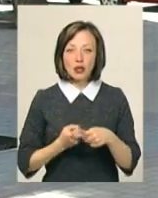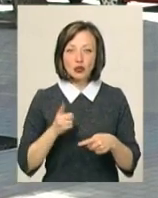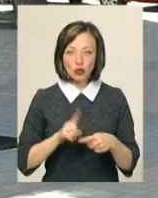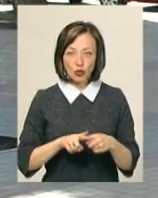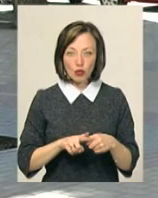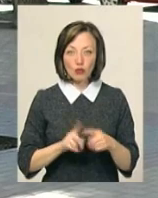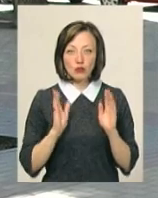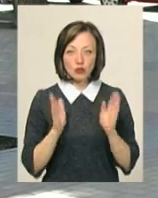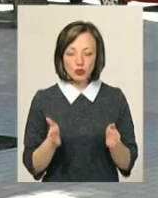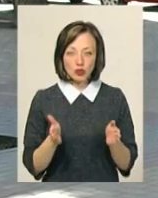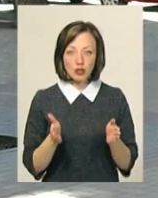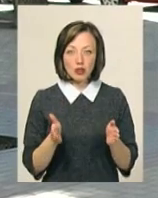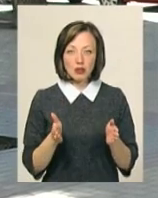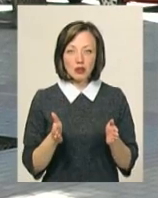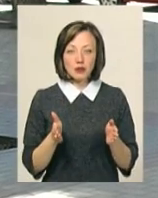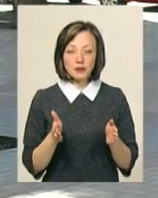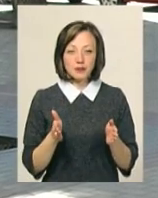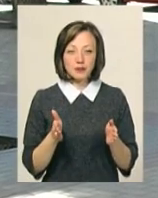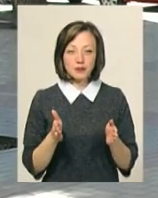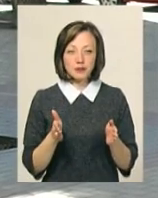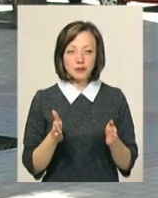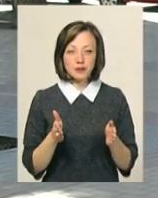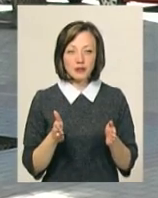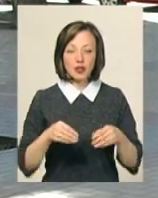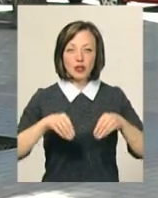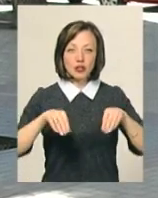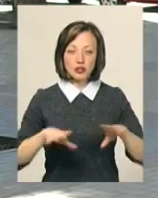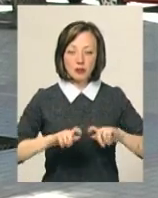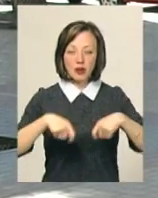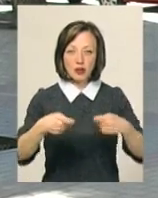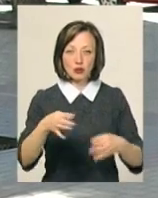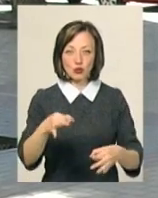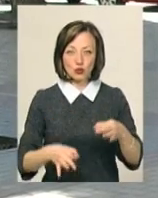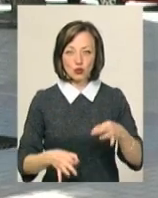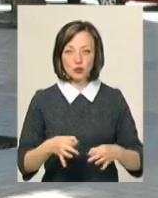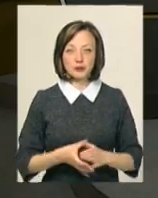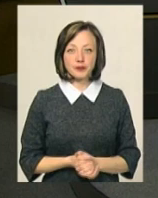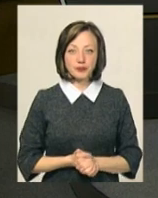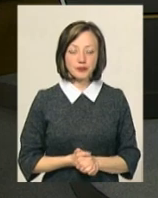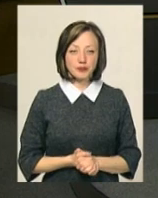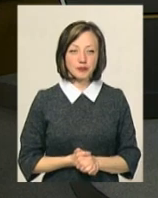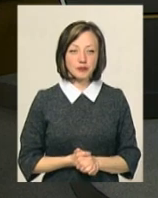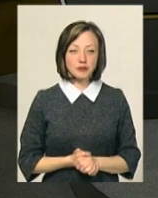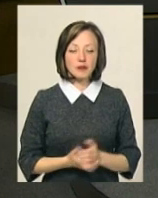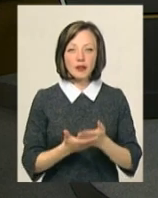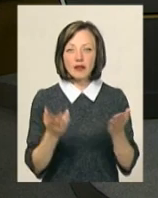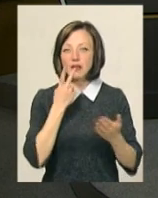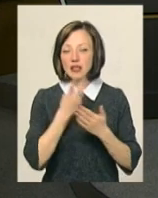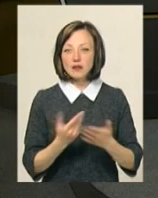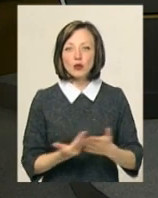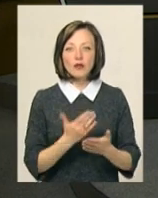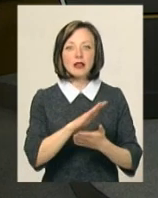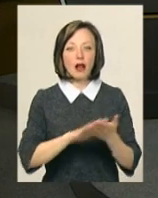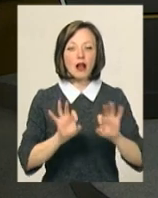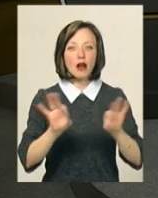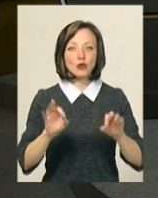буде винесено вже по справі і передано до суду. Ви дивитеся новини.